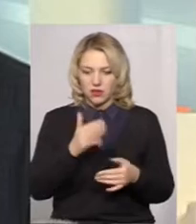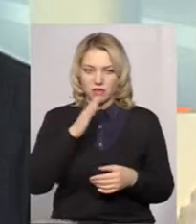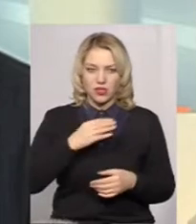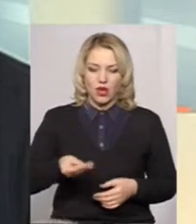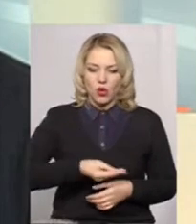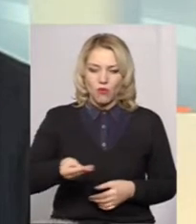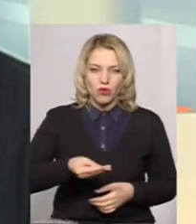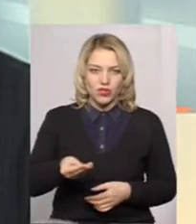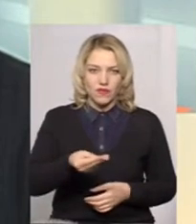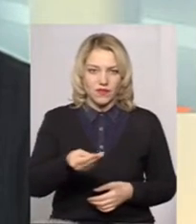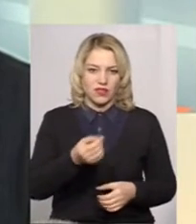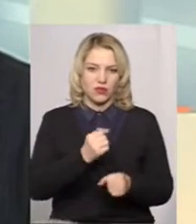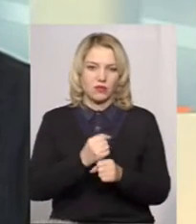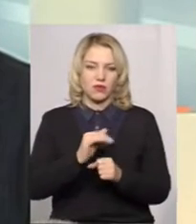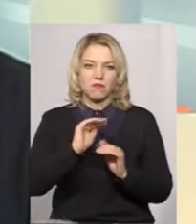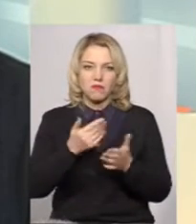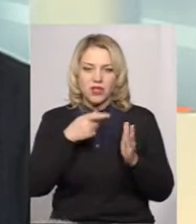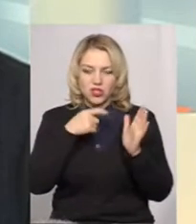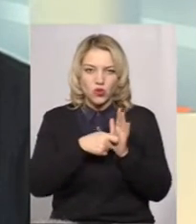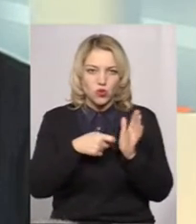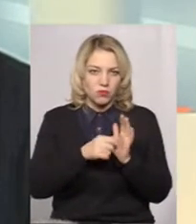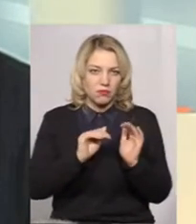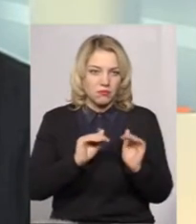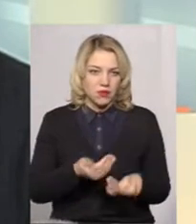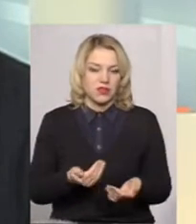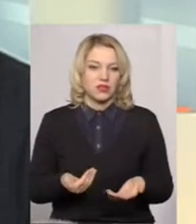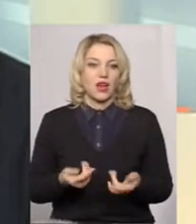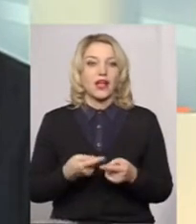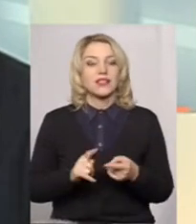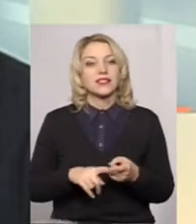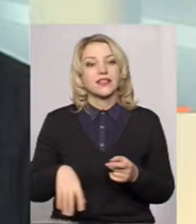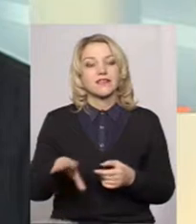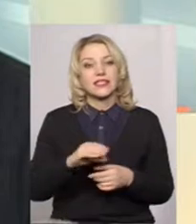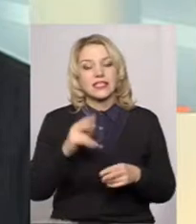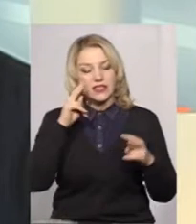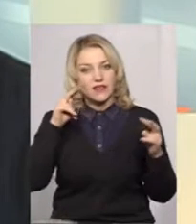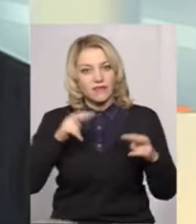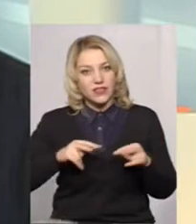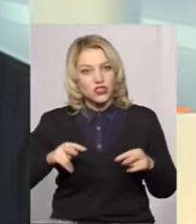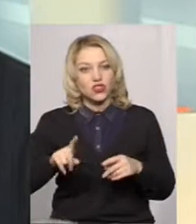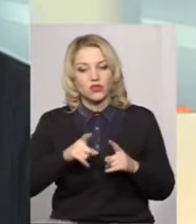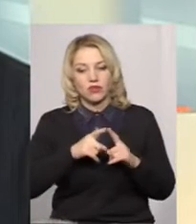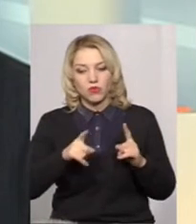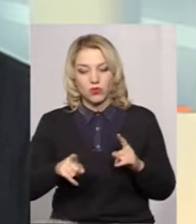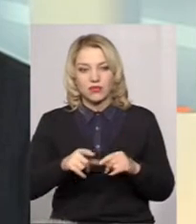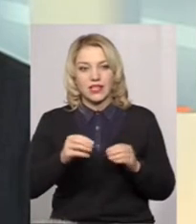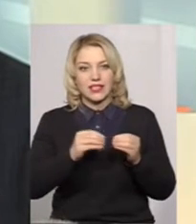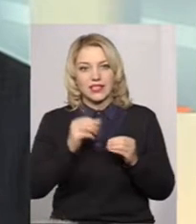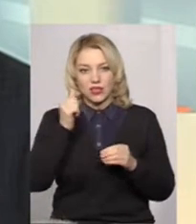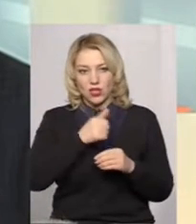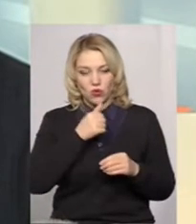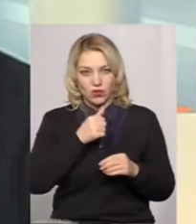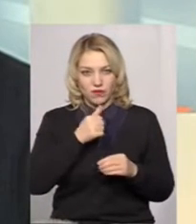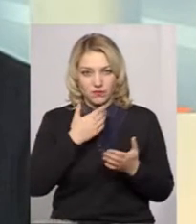і менше вносять, в зв'язку з дороговизною, і тих добрив. А це свідчить, що протягом останніх десяти років, що